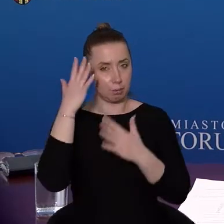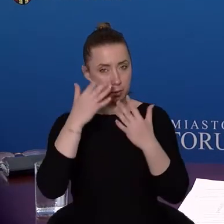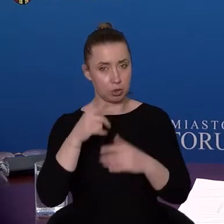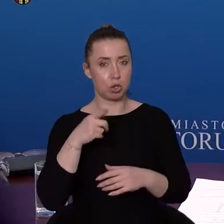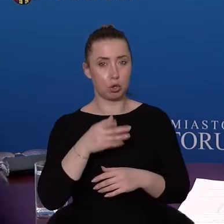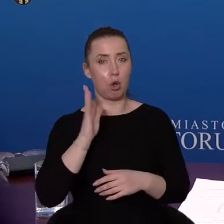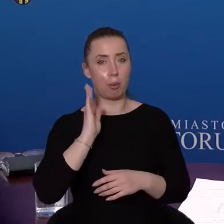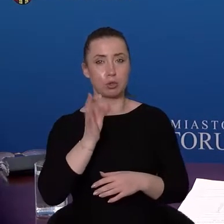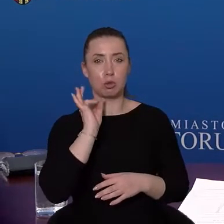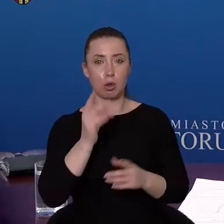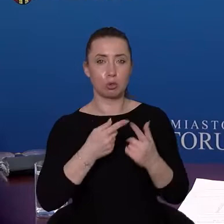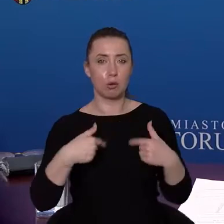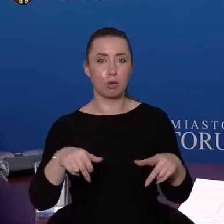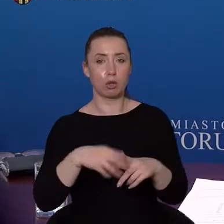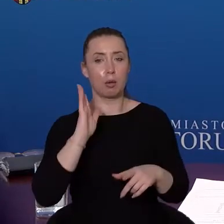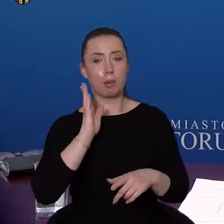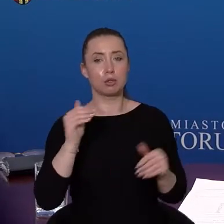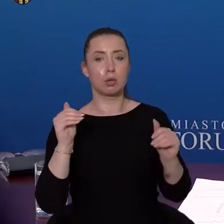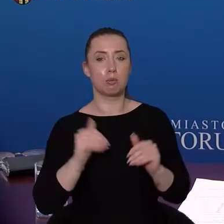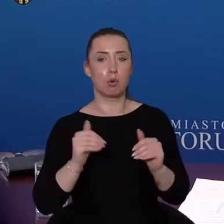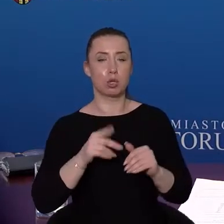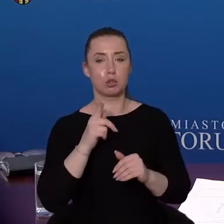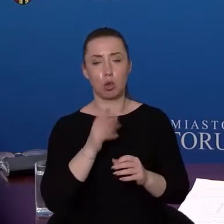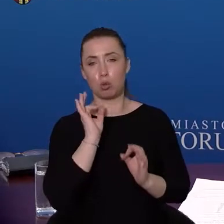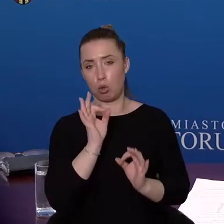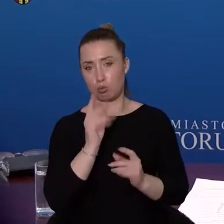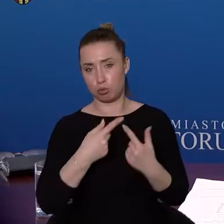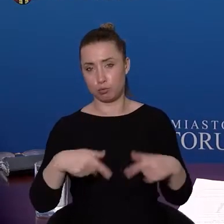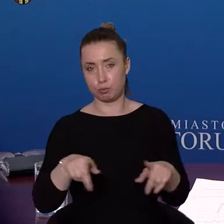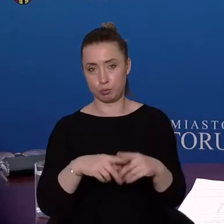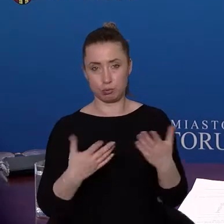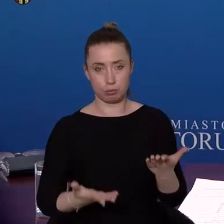praktyczne, możliwe, praktyczne i skuteczne.